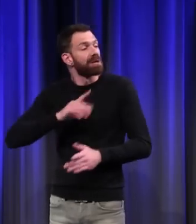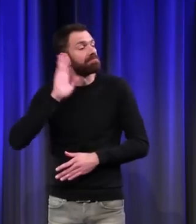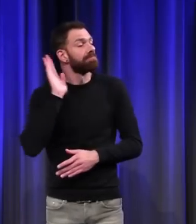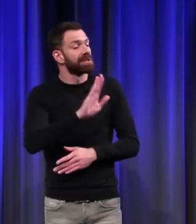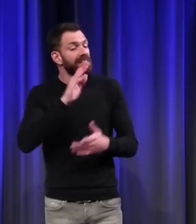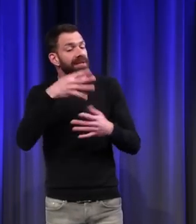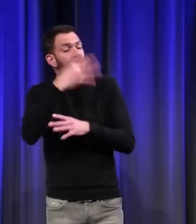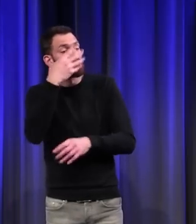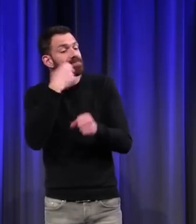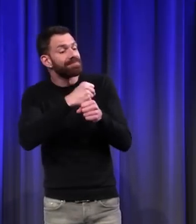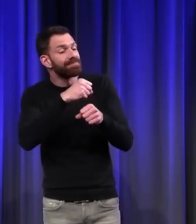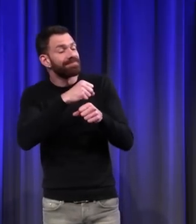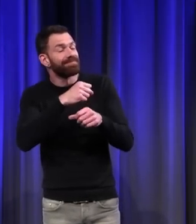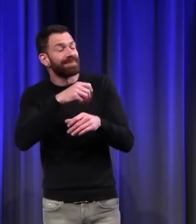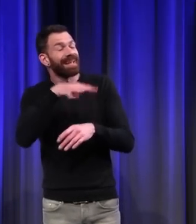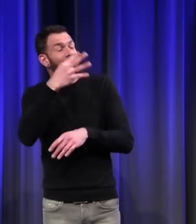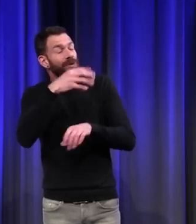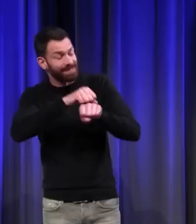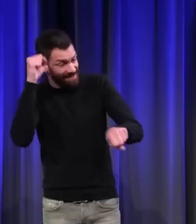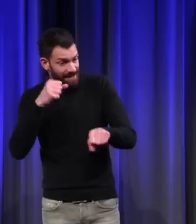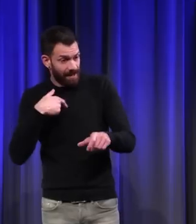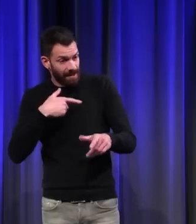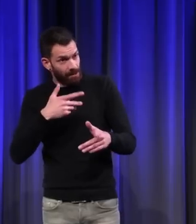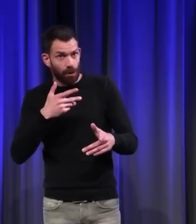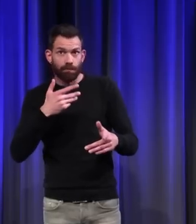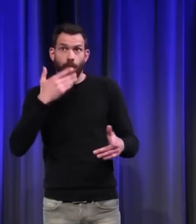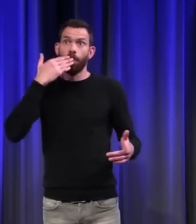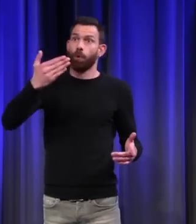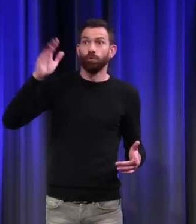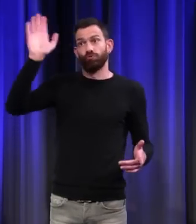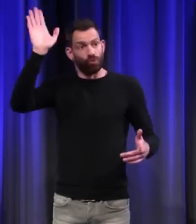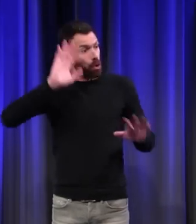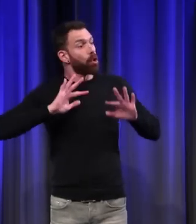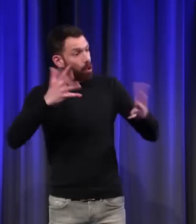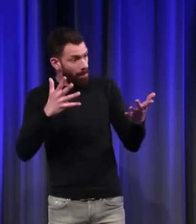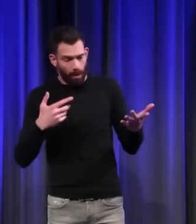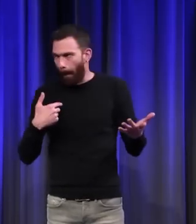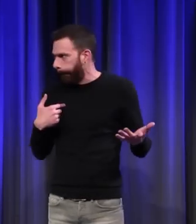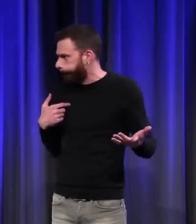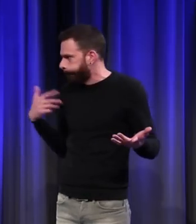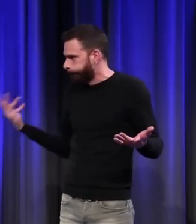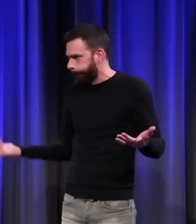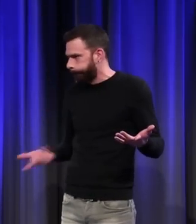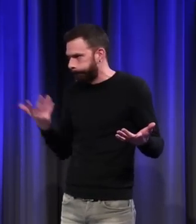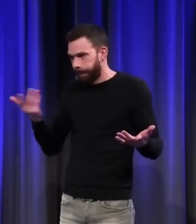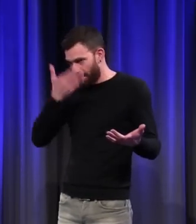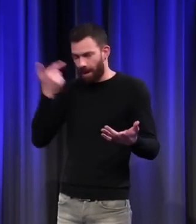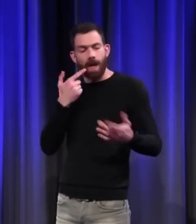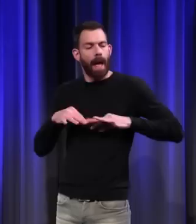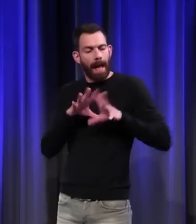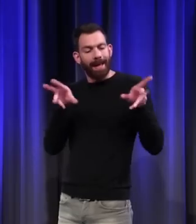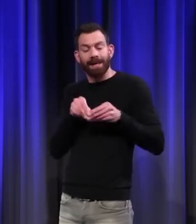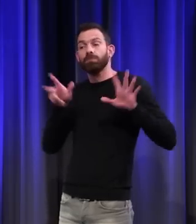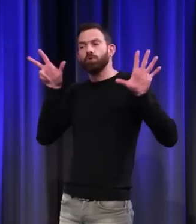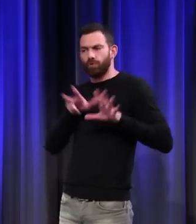? Incapables de lui répondre. Il demandait à d'autres, on était une équipe de huit historiens sous la